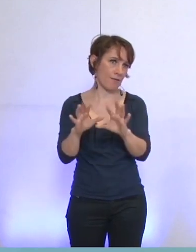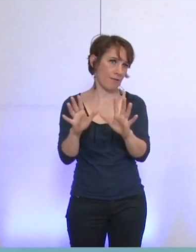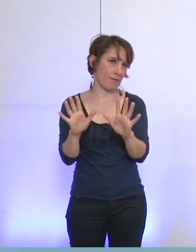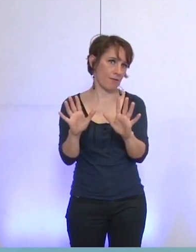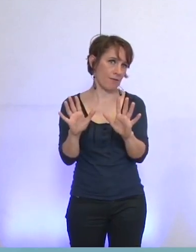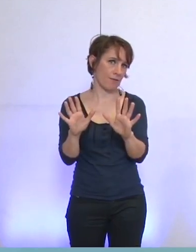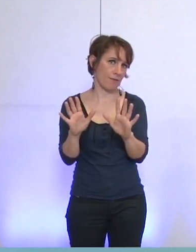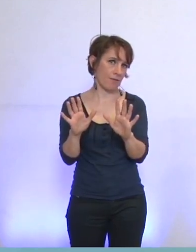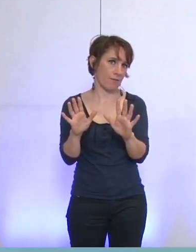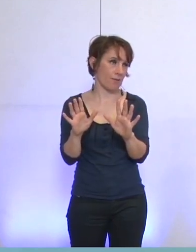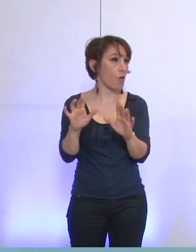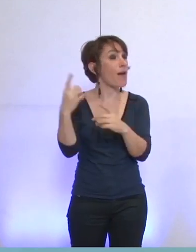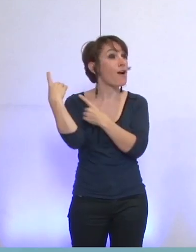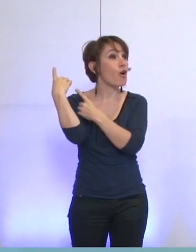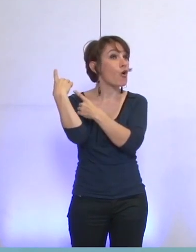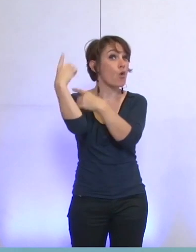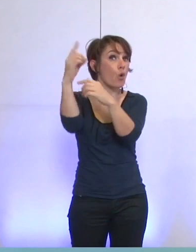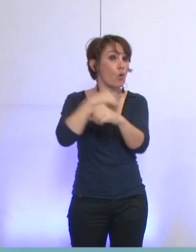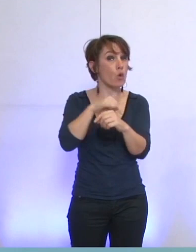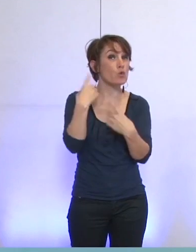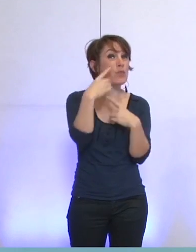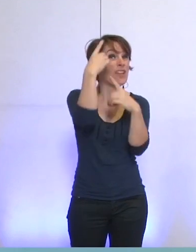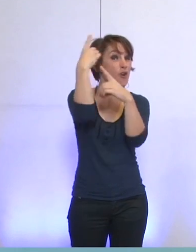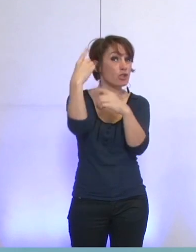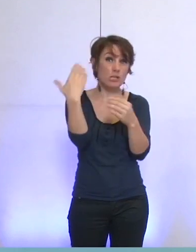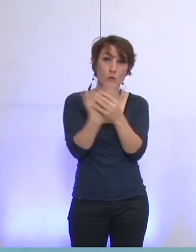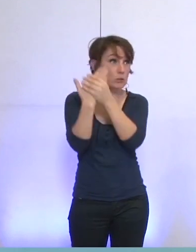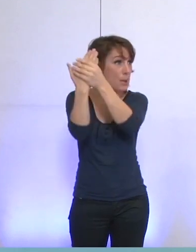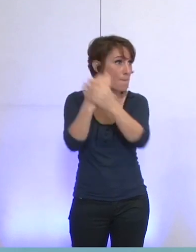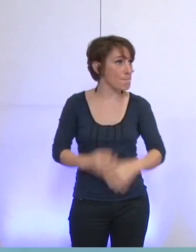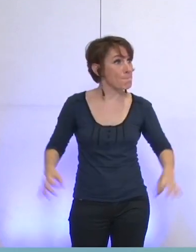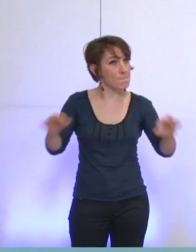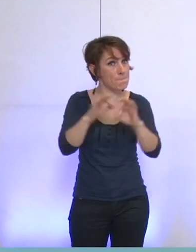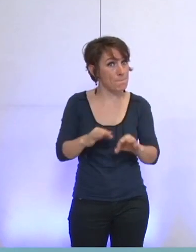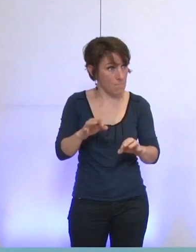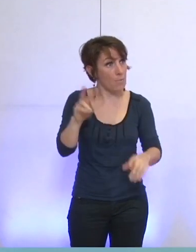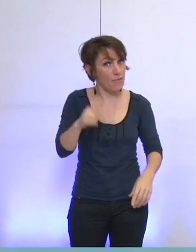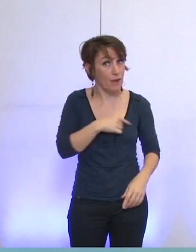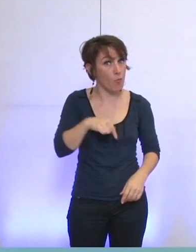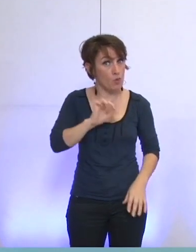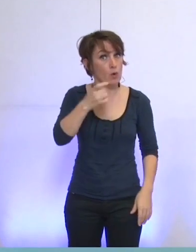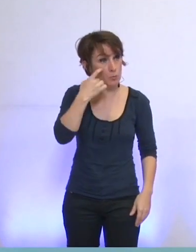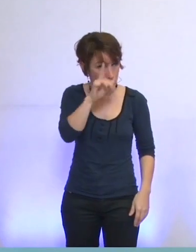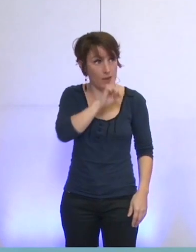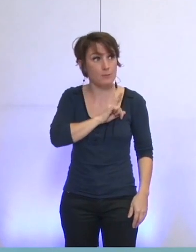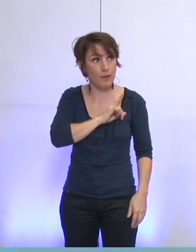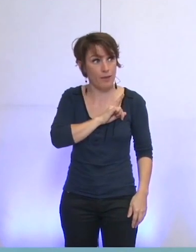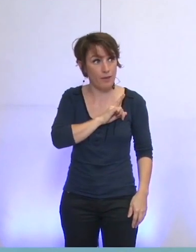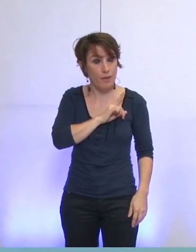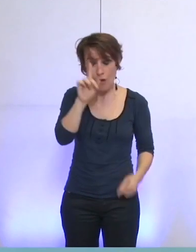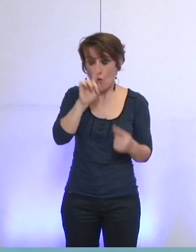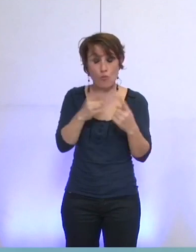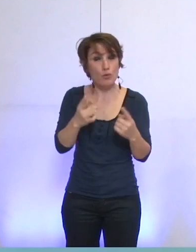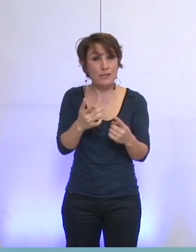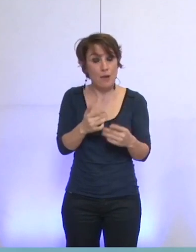pour ce recours. Et elle le fait en toute connaissance de cause, afin de défendre ses intérêts,